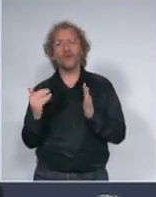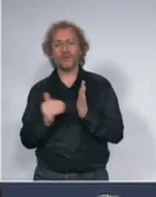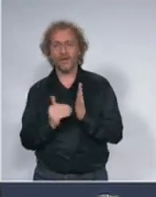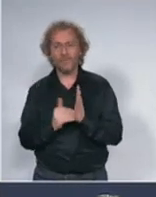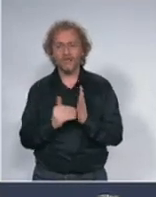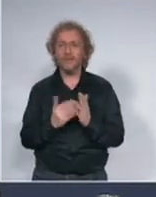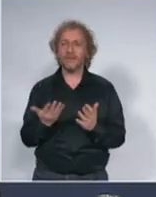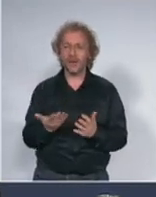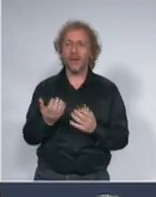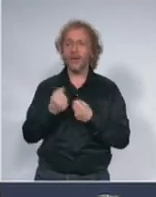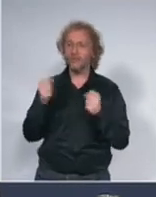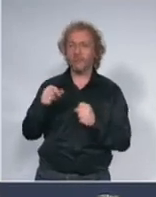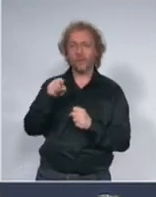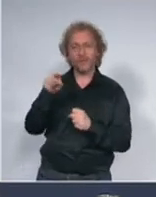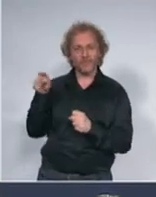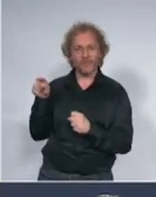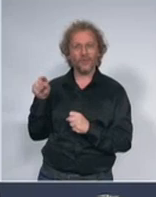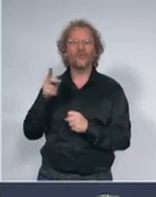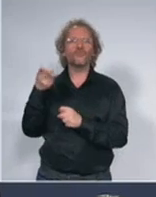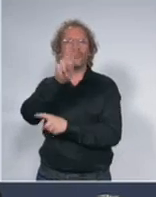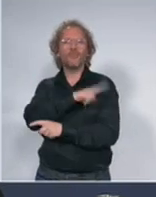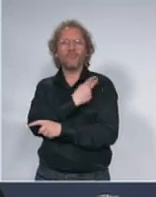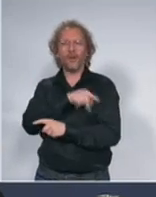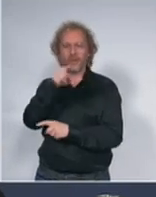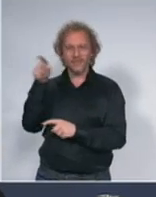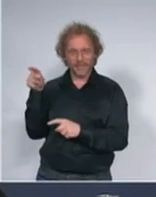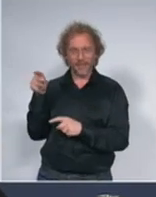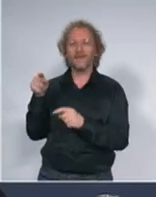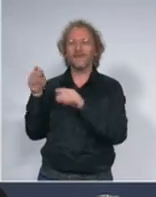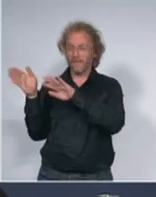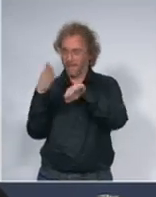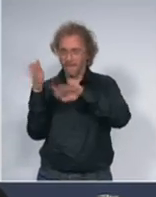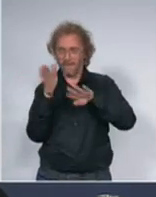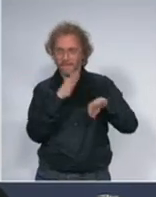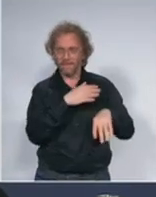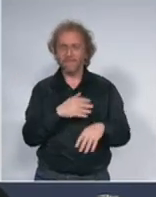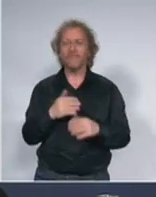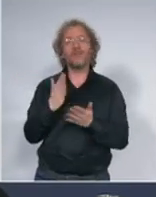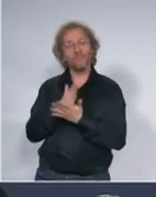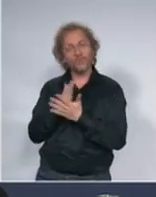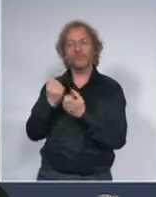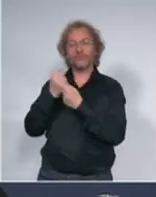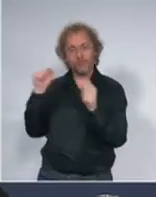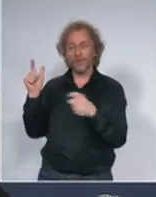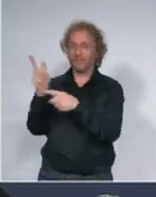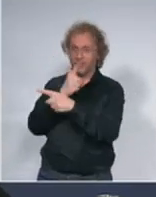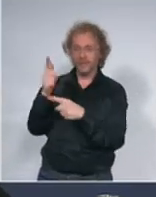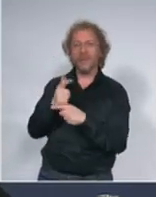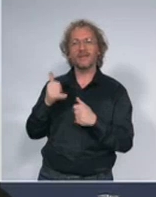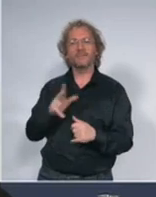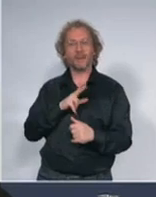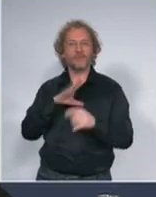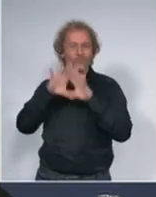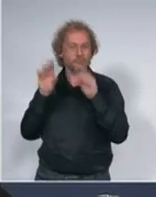oslobodite kao što vidite manja od 100 bolesnika a danas Srbije ima spremni 6.000 kreveta